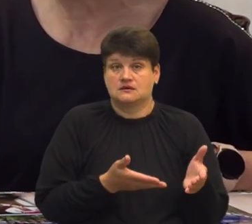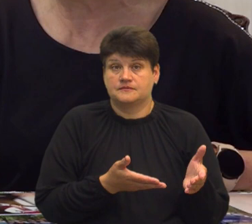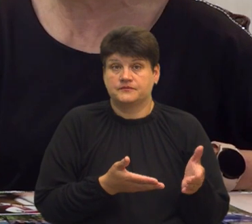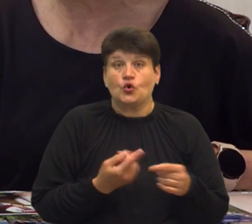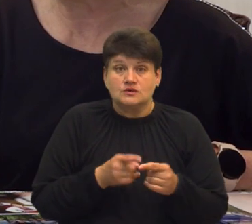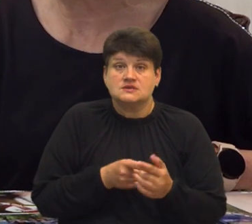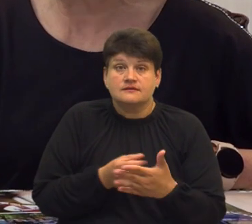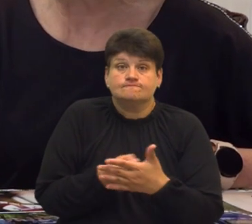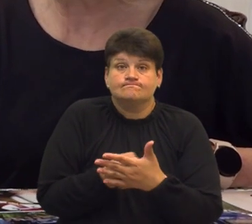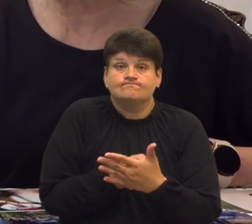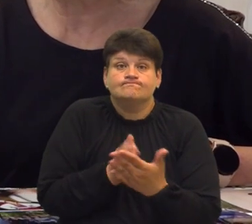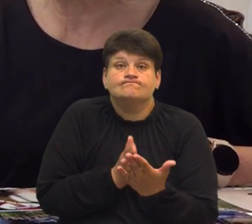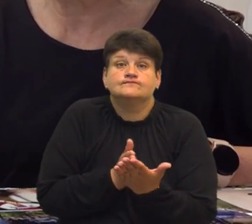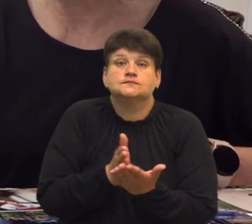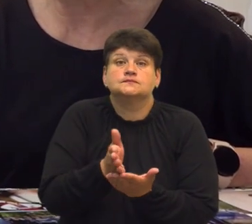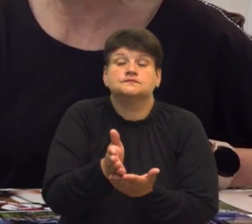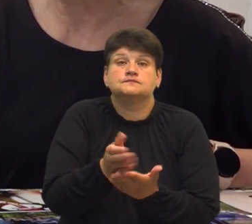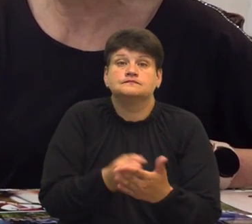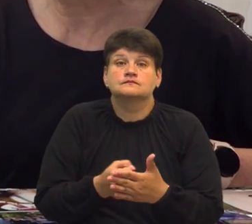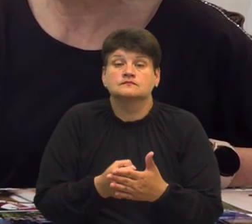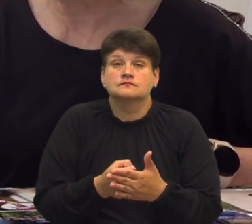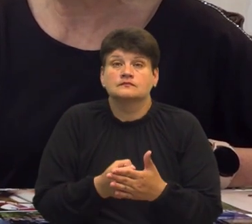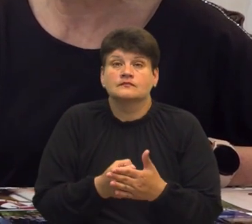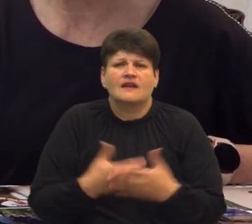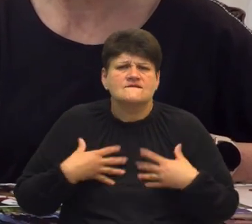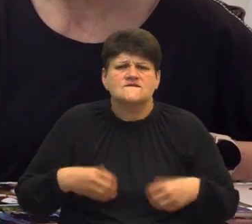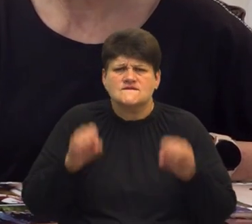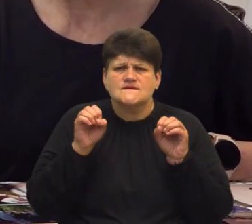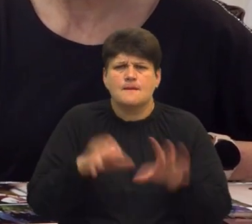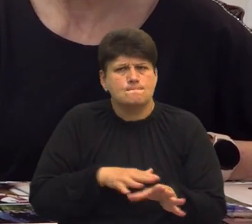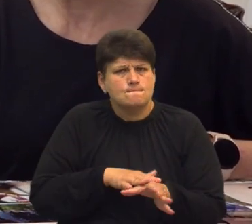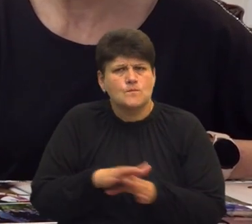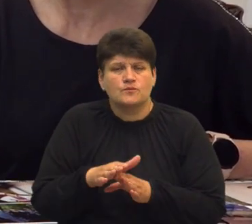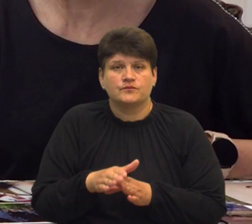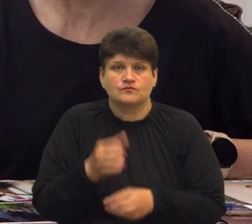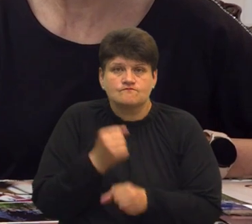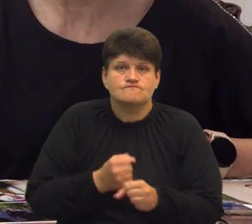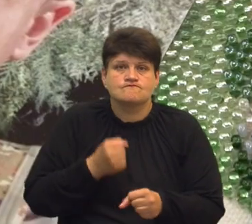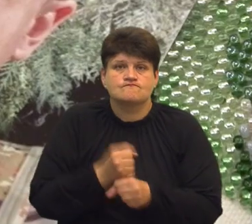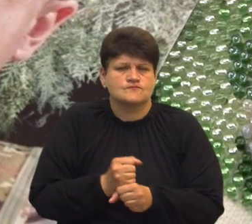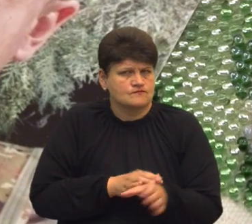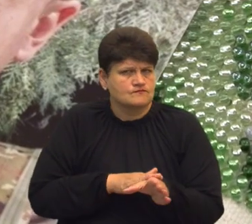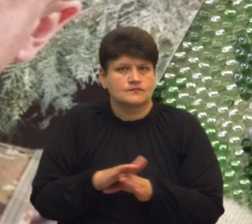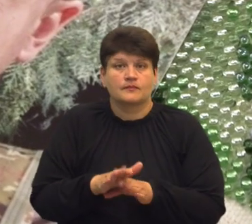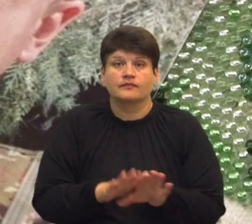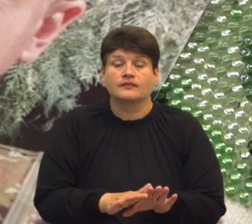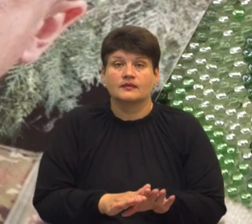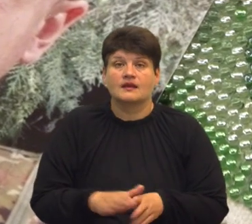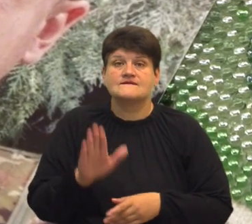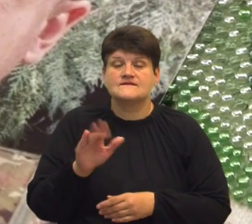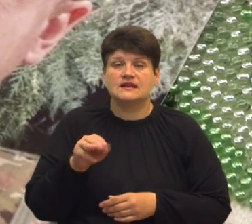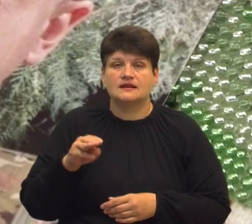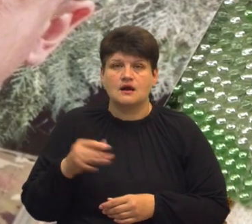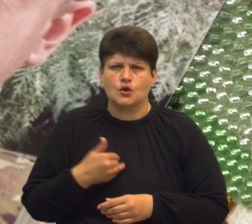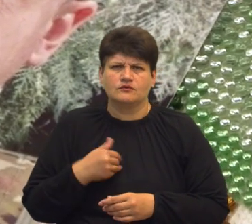неї йшов, віддавався повністю цій меті. От робота він віддавався роботі. Віталій хотів піти на